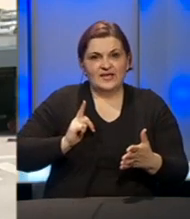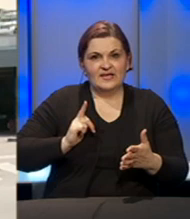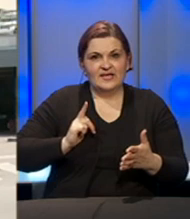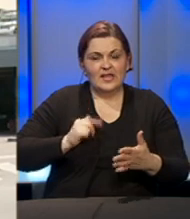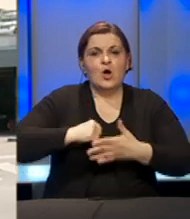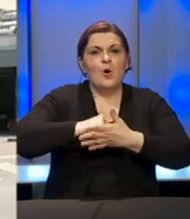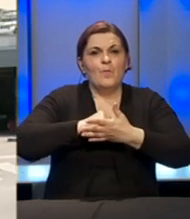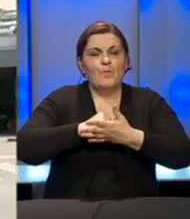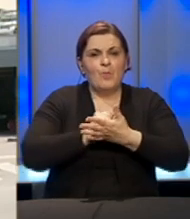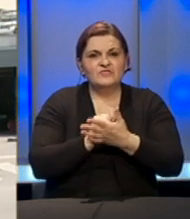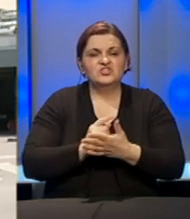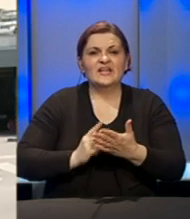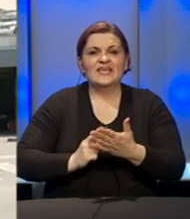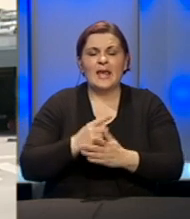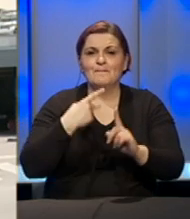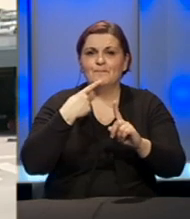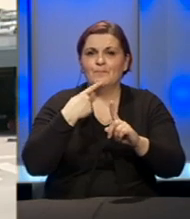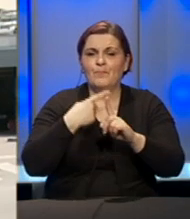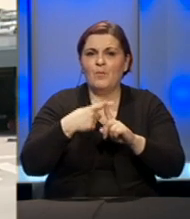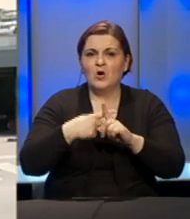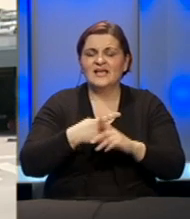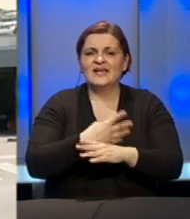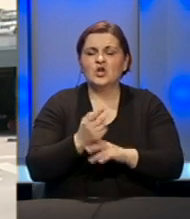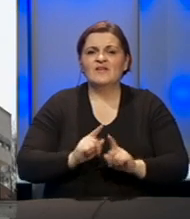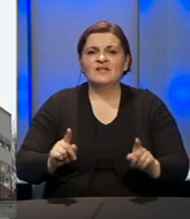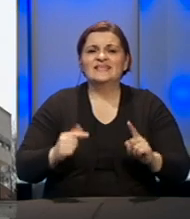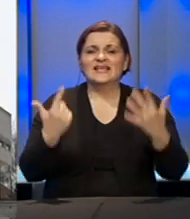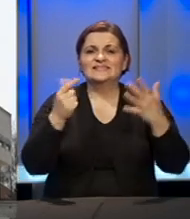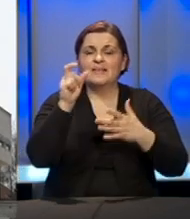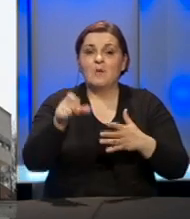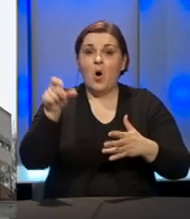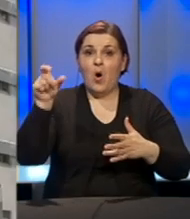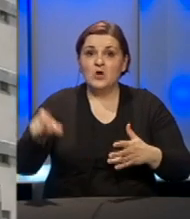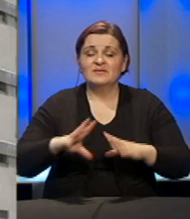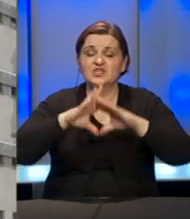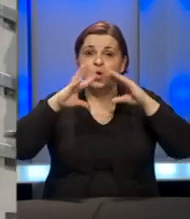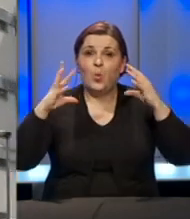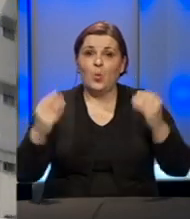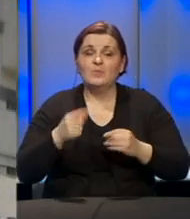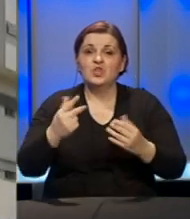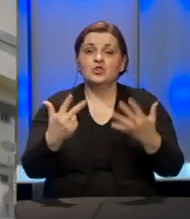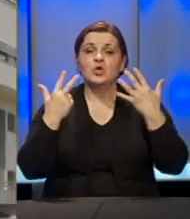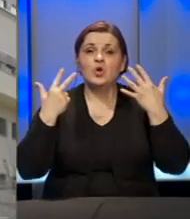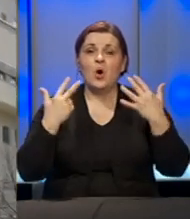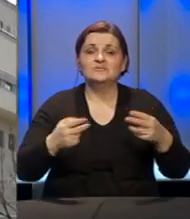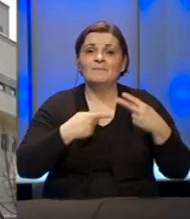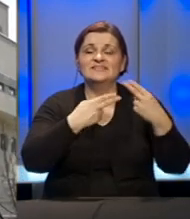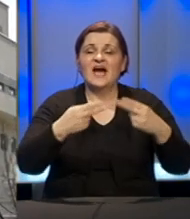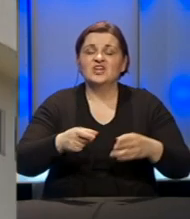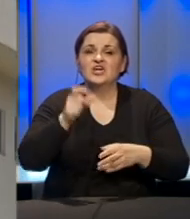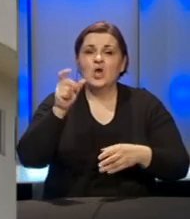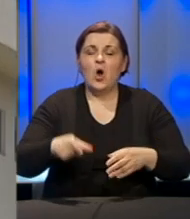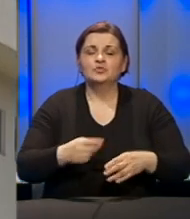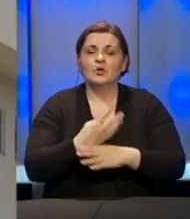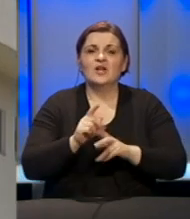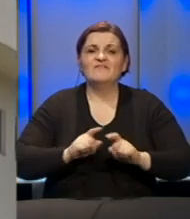potvrđeni su pozitivni rezultati na koronavirus za 7 osoba. Dakle, ukupno to je 8 zaraženih osoba koronavirusom